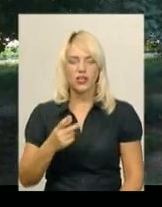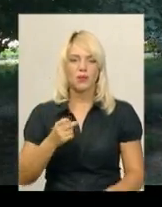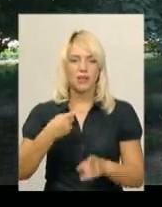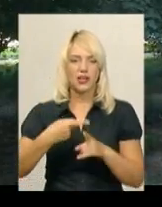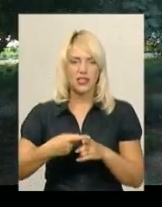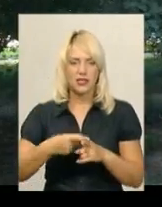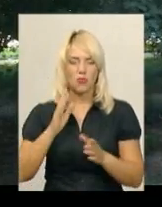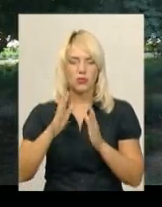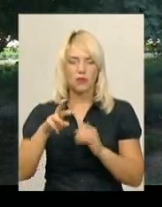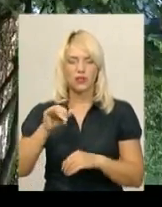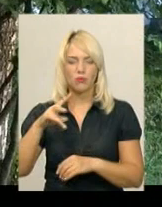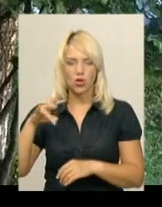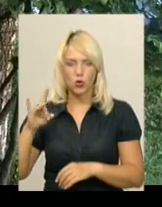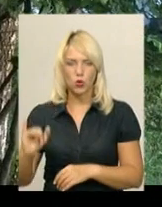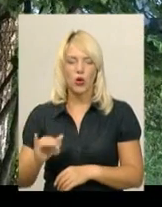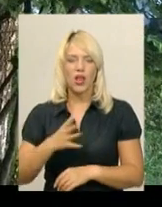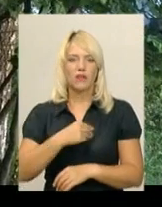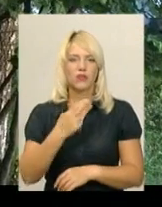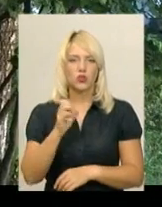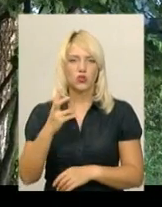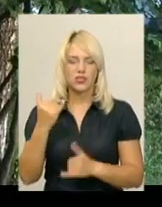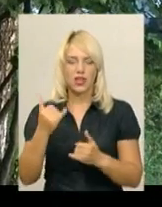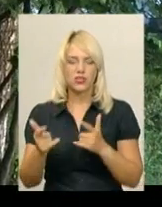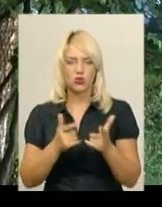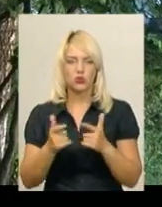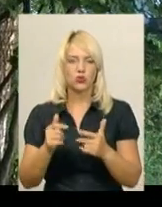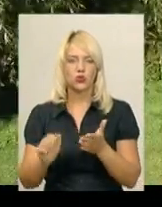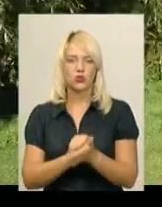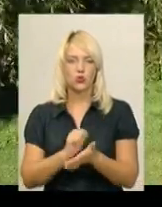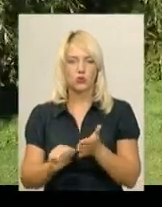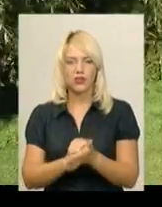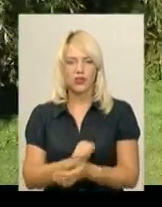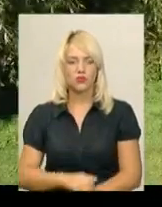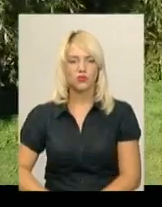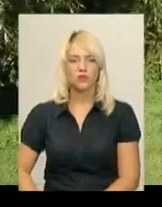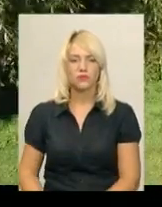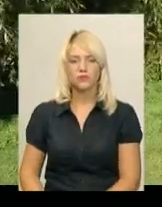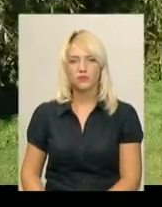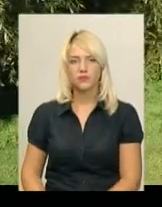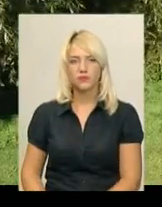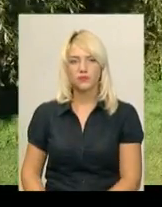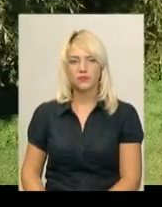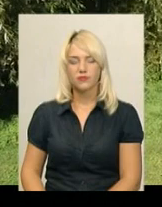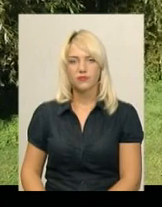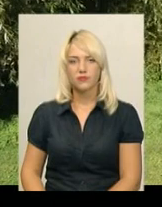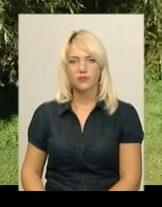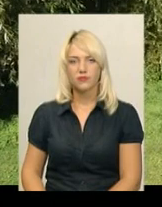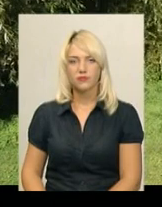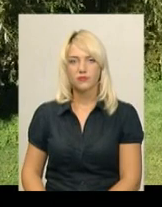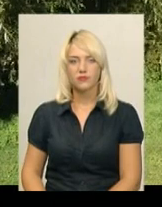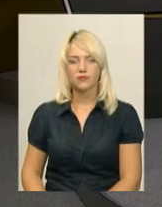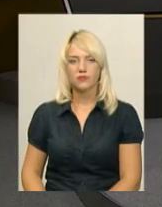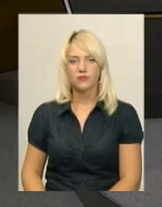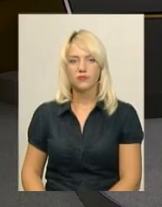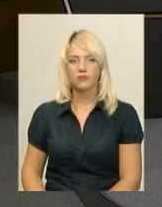шосе. Наразі на ці ділянки виготовляють землевпорядну документацію. Дарина Денисенко, Олександр Горішевський, новини, Поділяцентр.